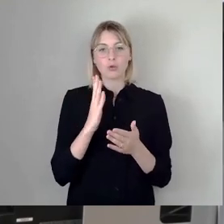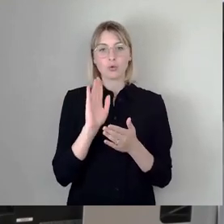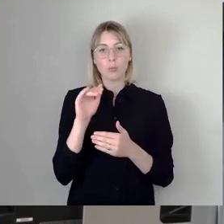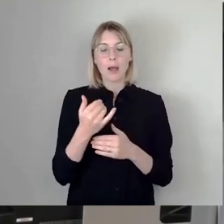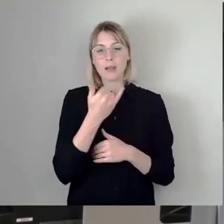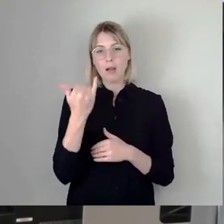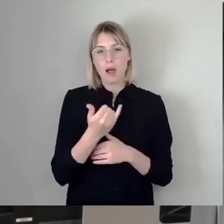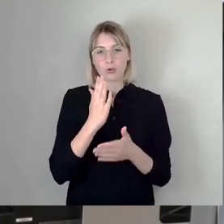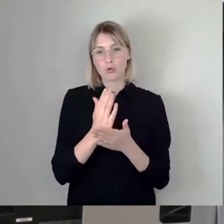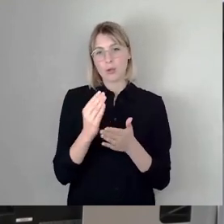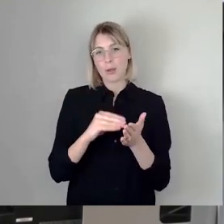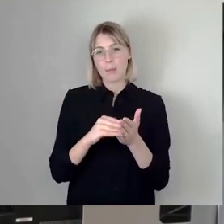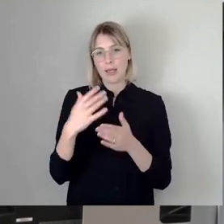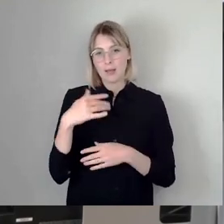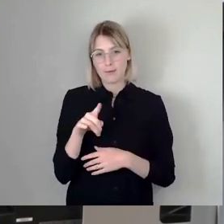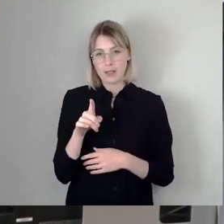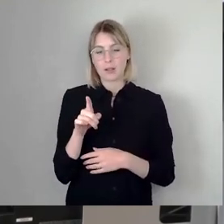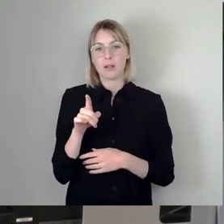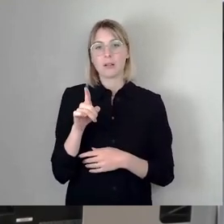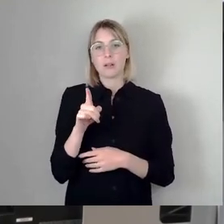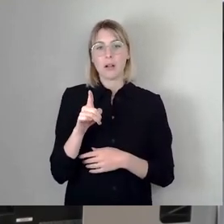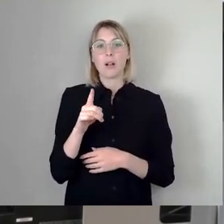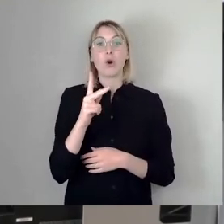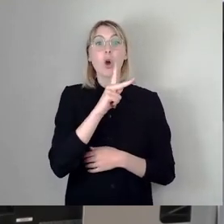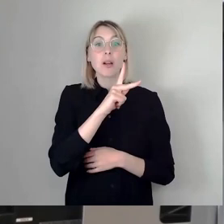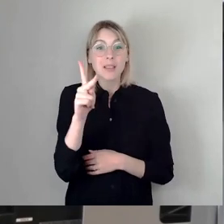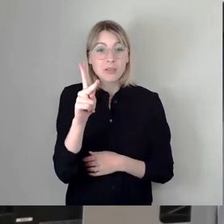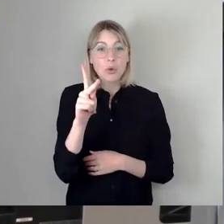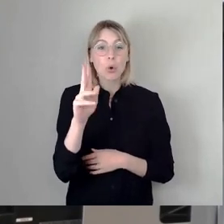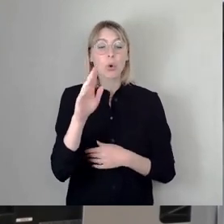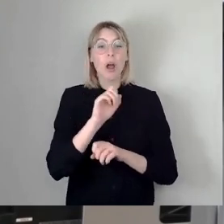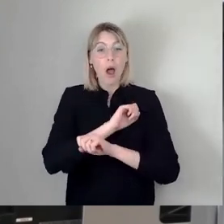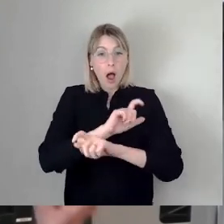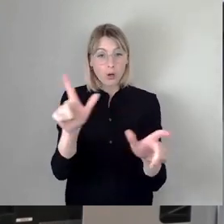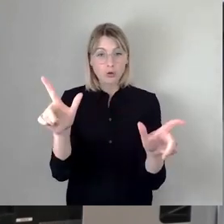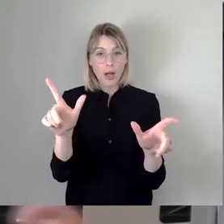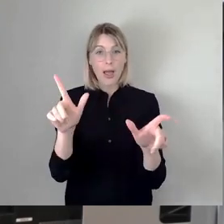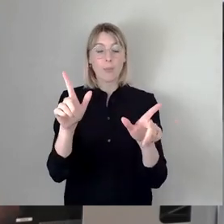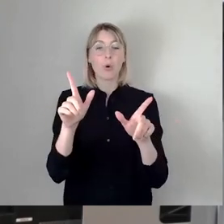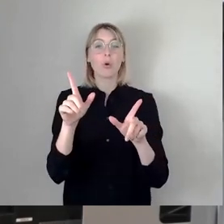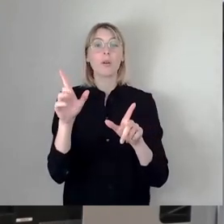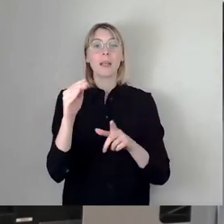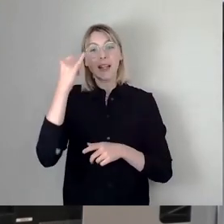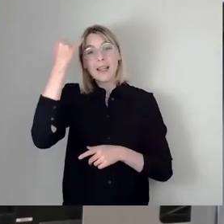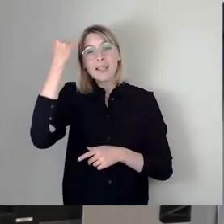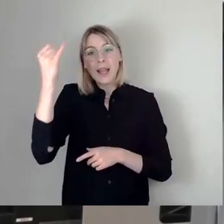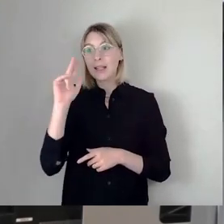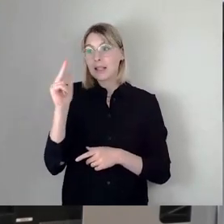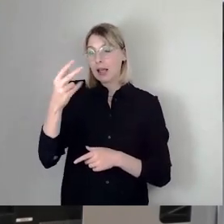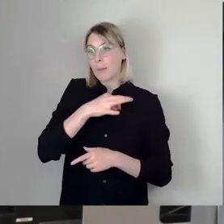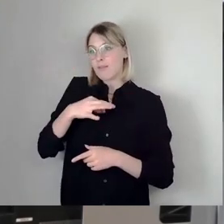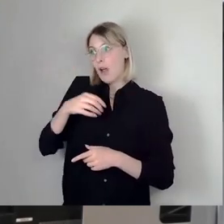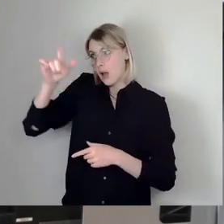gewesen ist. Eine Konzession auszuschreiben zu einer Idee, die Dritte Private hatten, ist